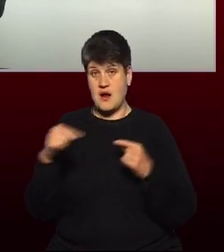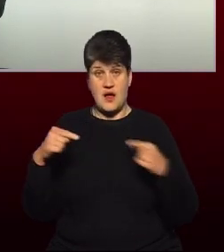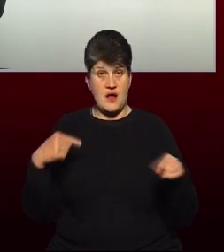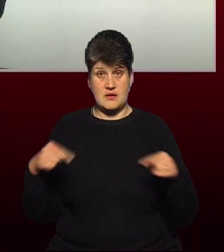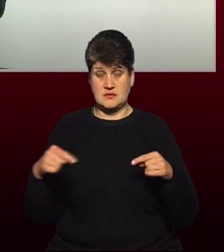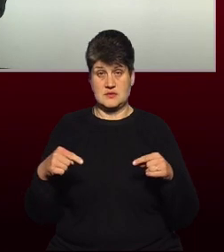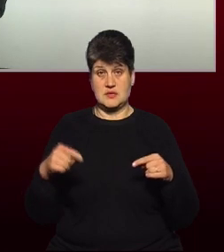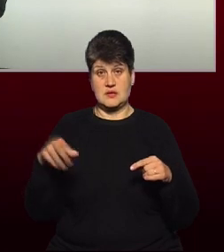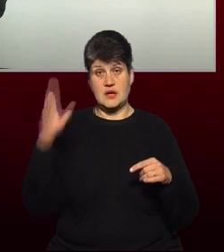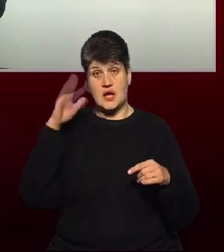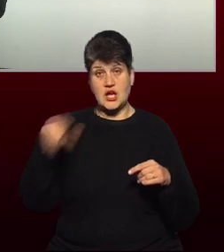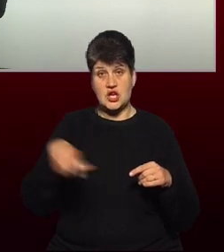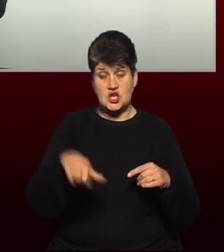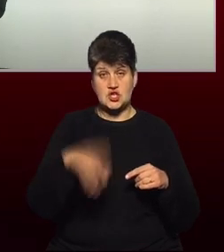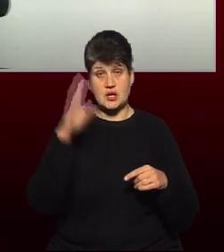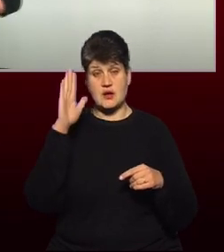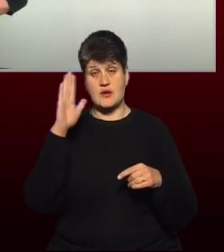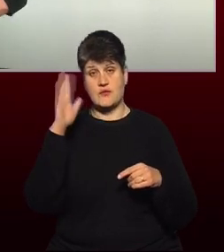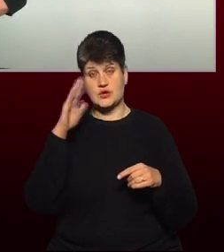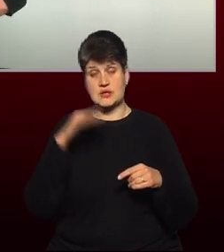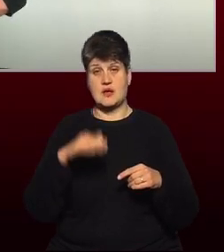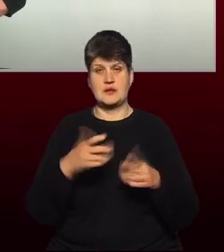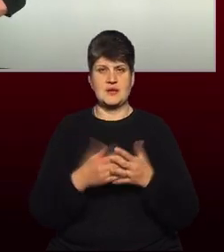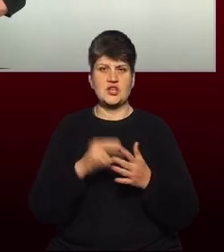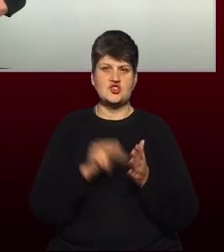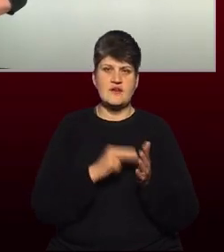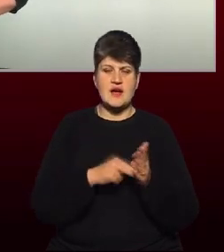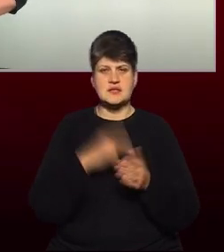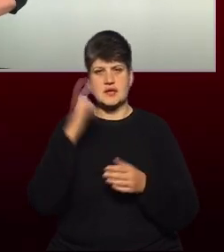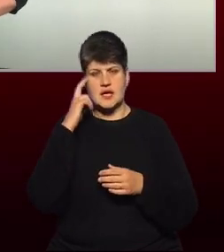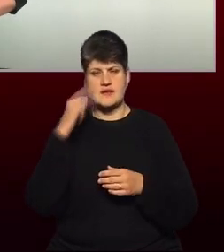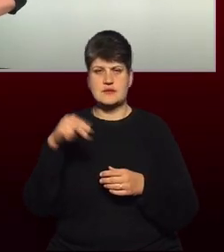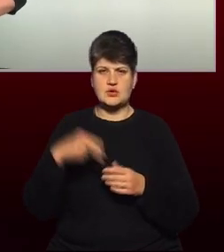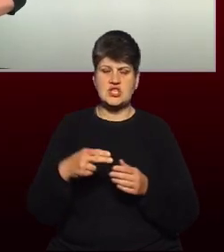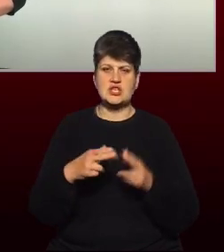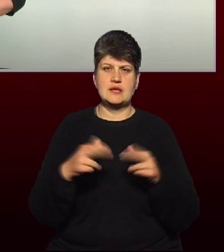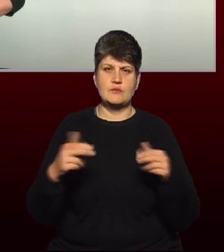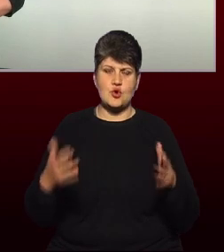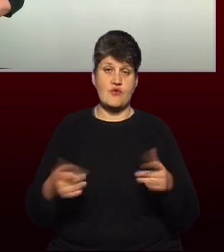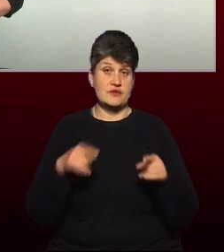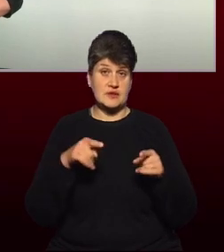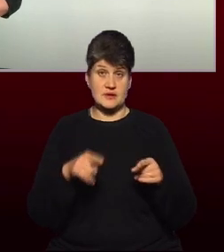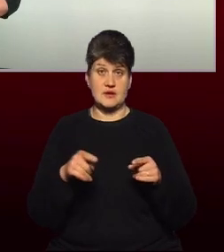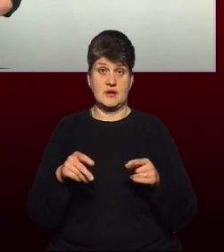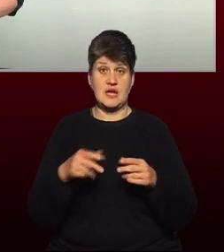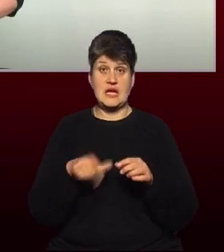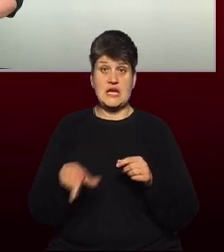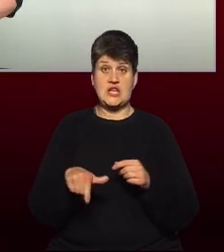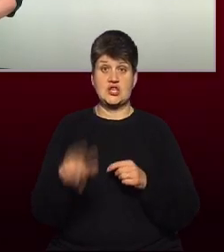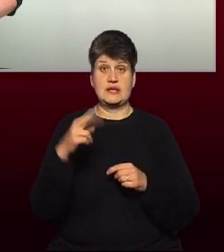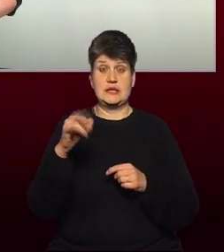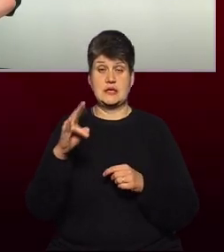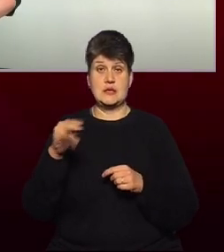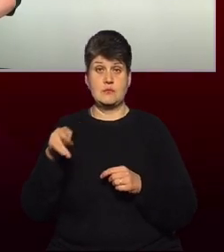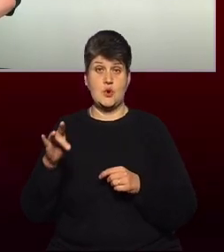Місто Київ, Черкаси, Запоріжжя, Дніпро, Миколаїв, Херсон. Вони всі мають поверхневе джерел, річка Дніпро. Є міста, які